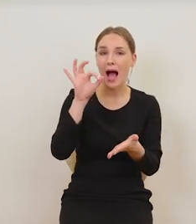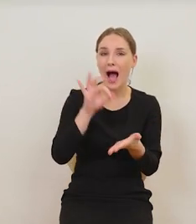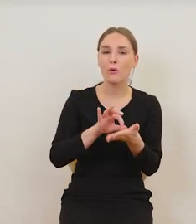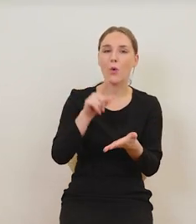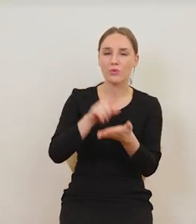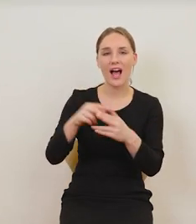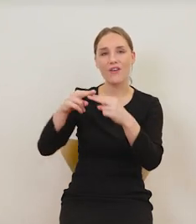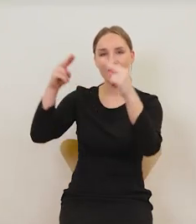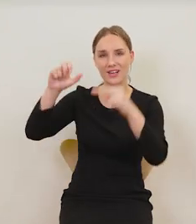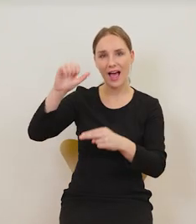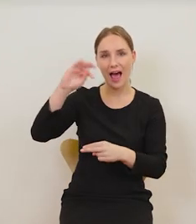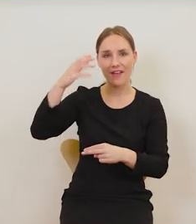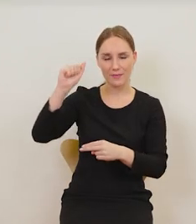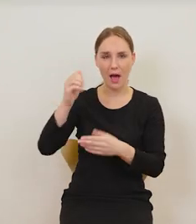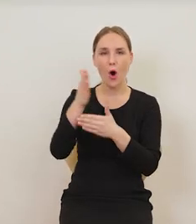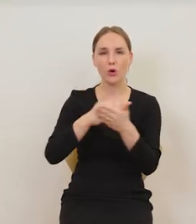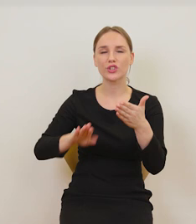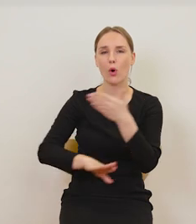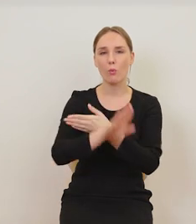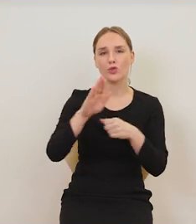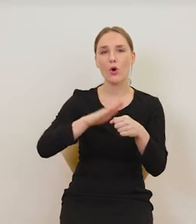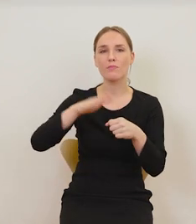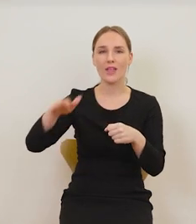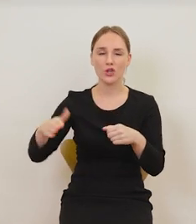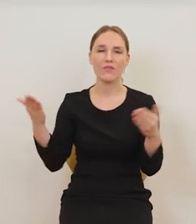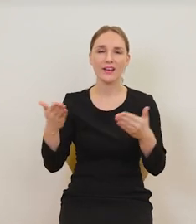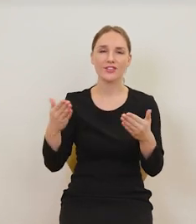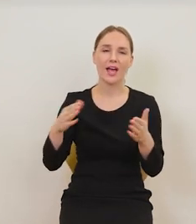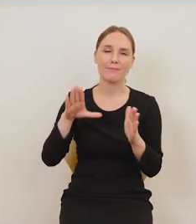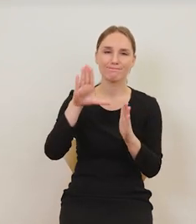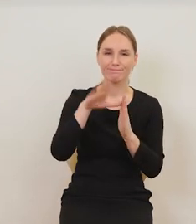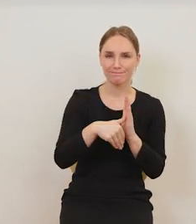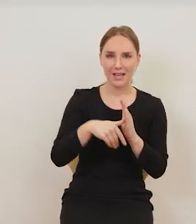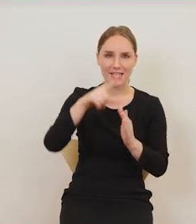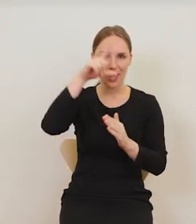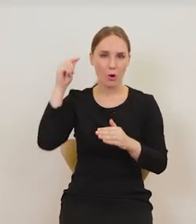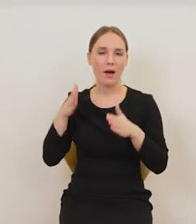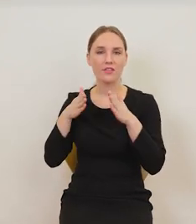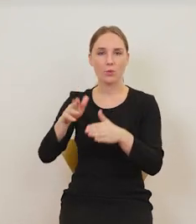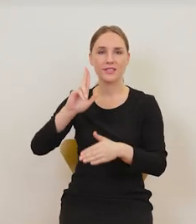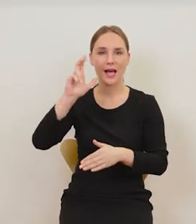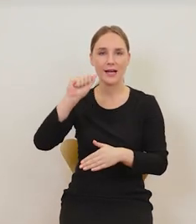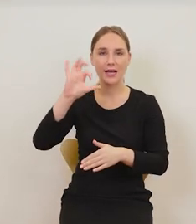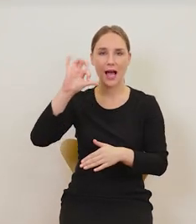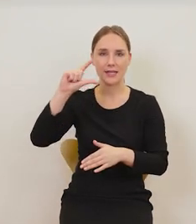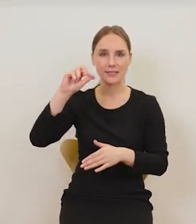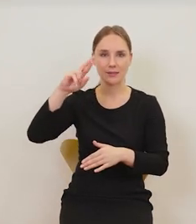Willi Atma, oddziału Muzeum Narodowego w Zakopanem przy ulicy Kasprusie, to tam również są